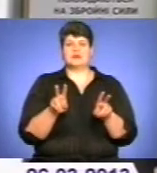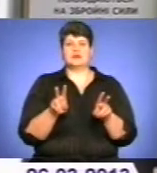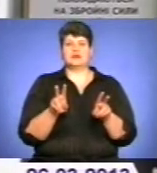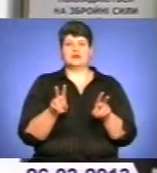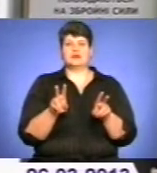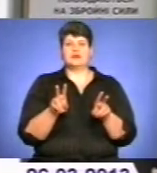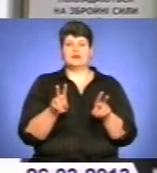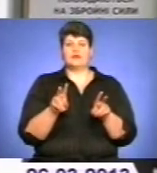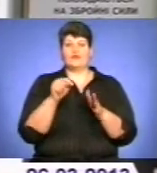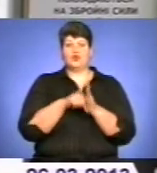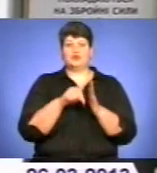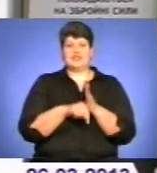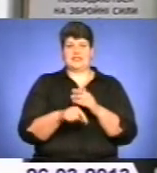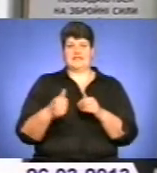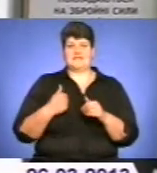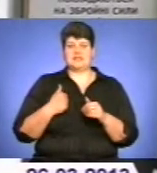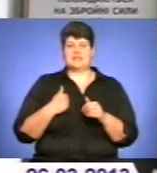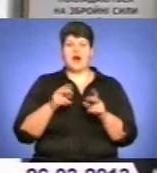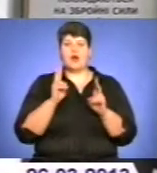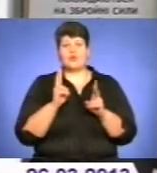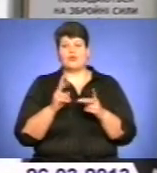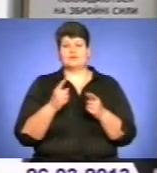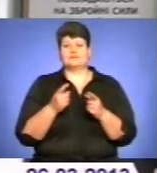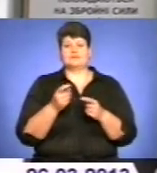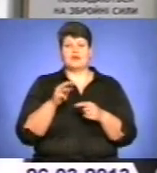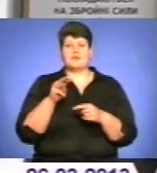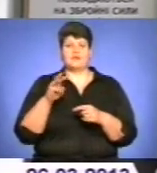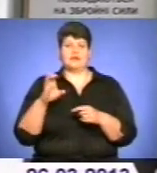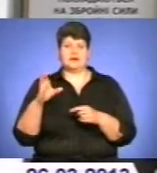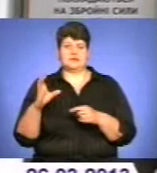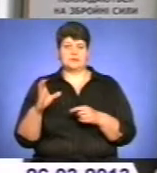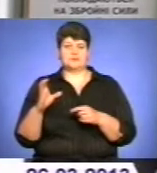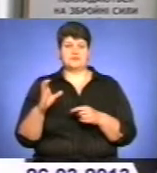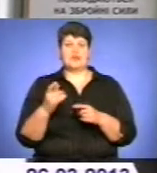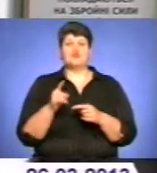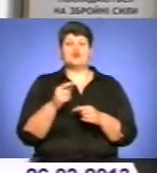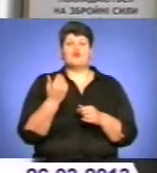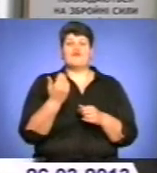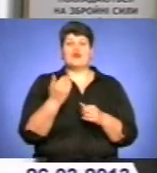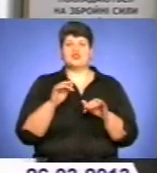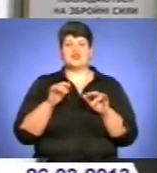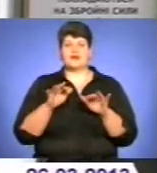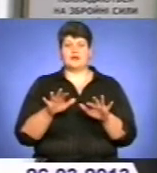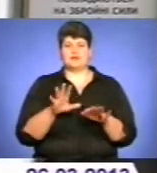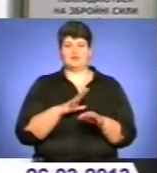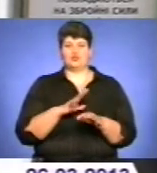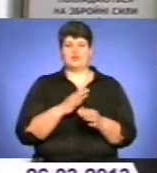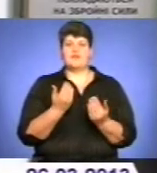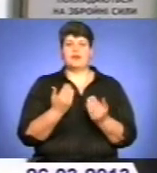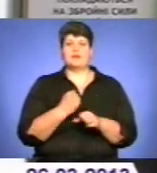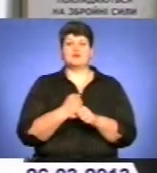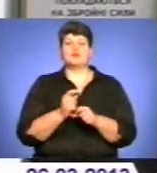кого внутрішні війська, а кого в МВС. Чому ваша діяльність, робота полягала? Так.